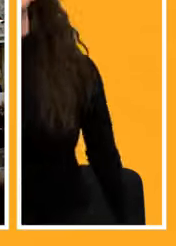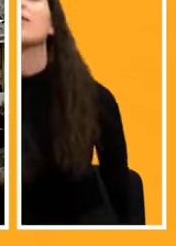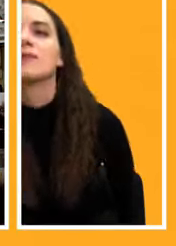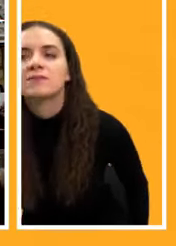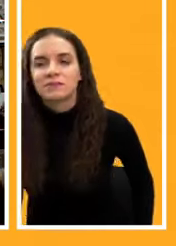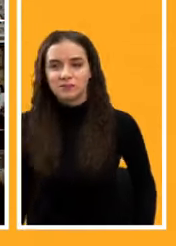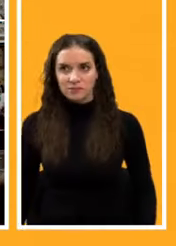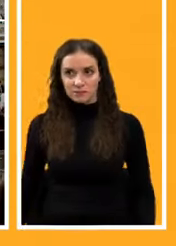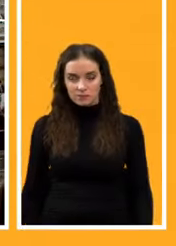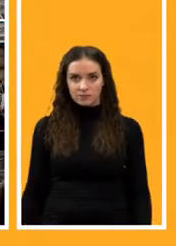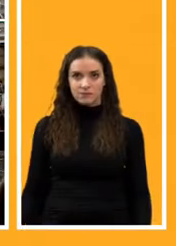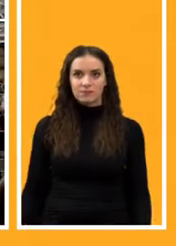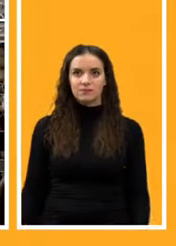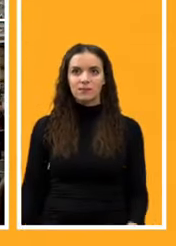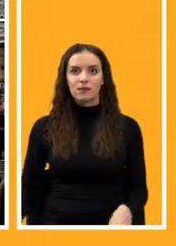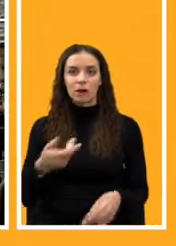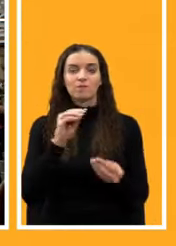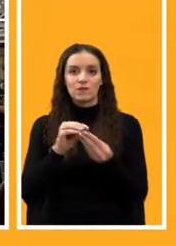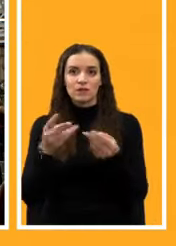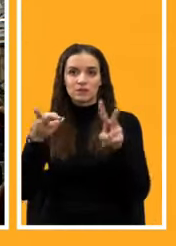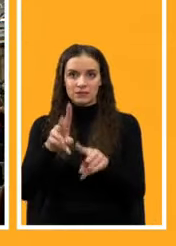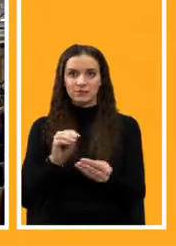Пане Сатірополоса, а вас просимо залишатися.